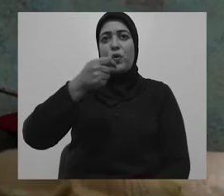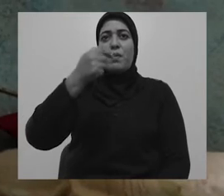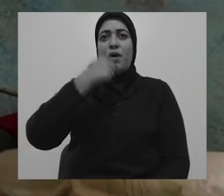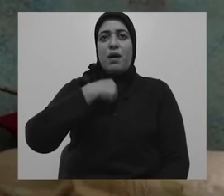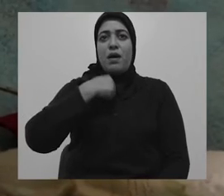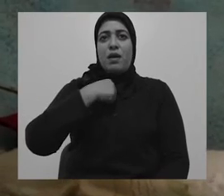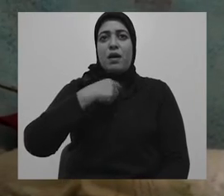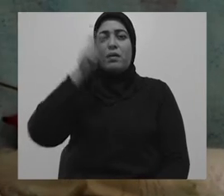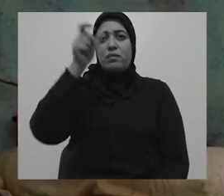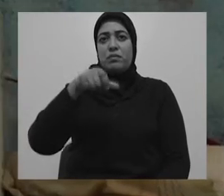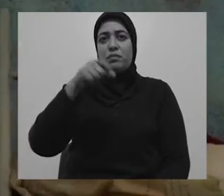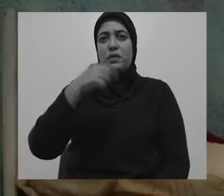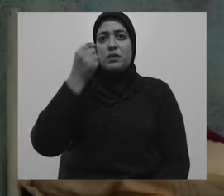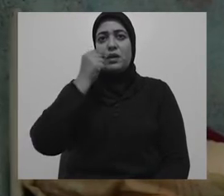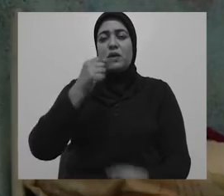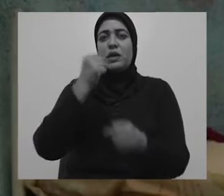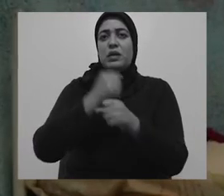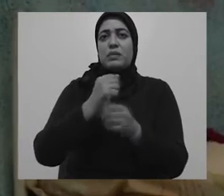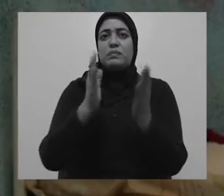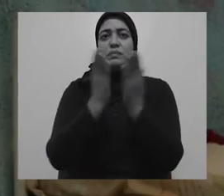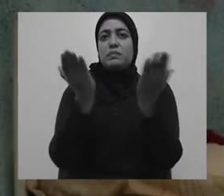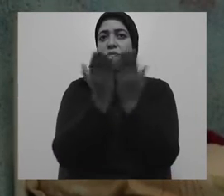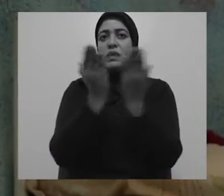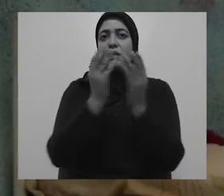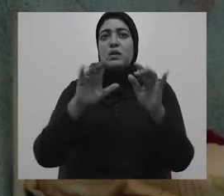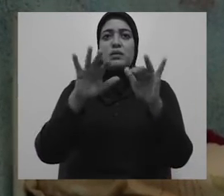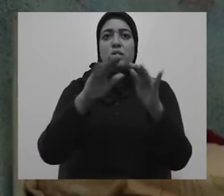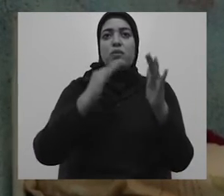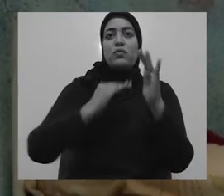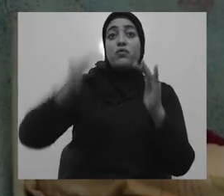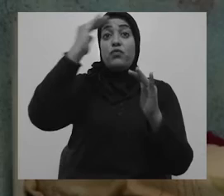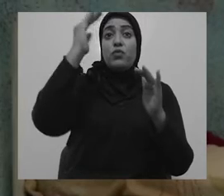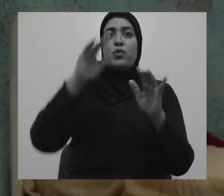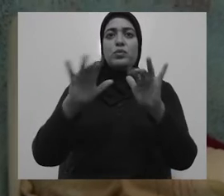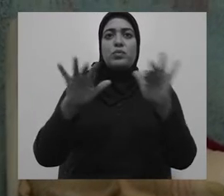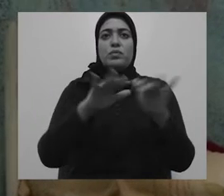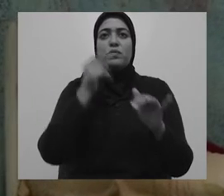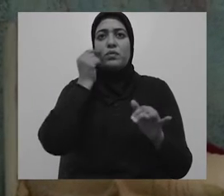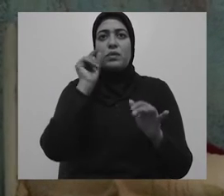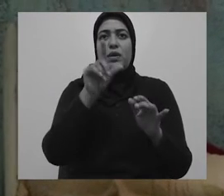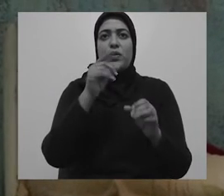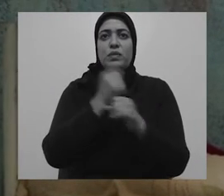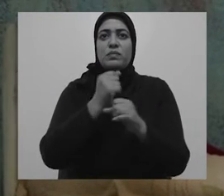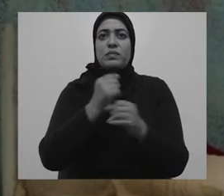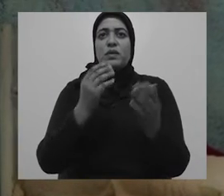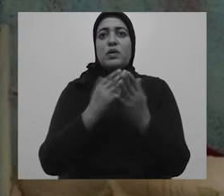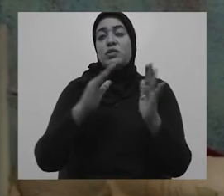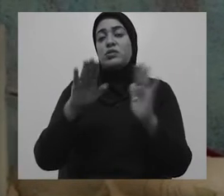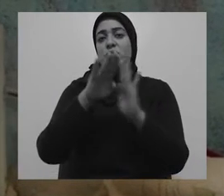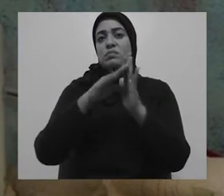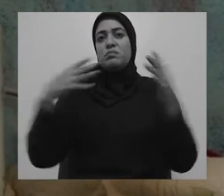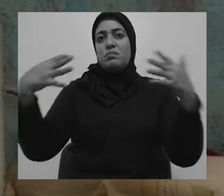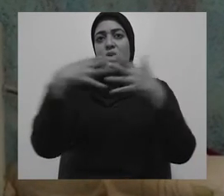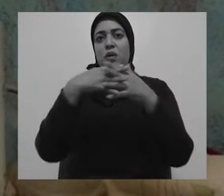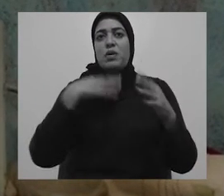Bonjour, je suis Djiloul Botaran, étudiant en sciences et technologie dans l'Université de